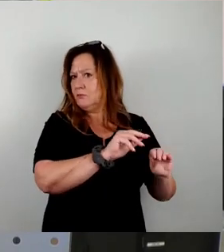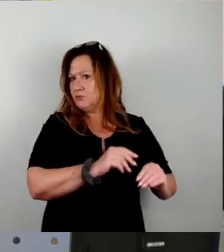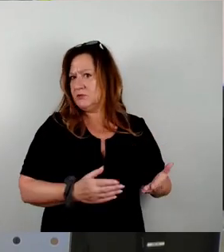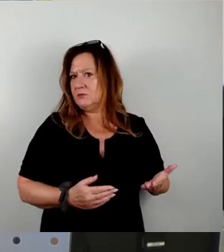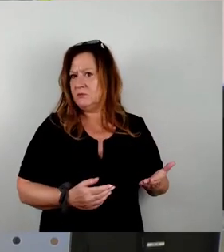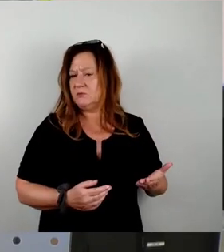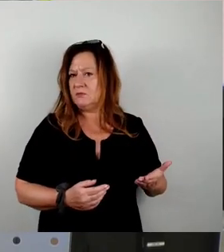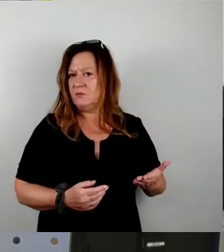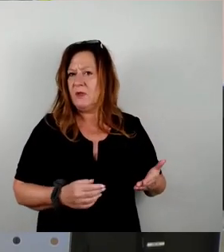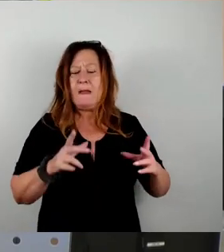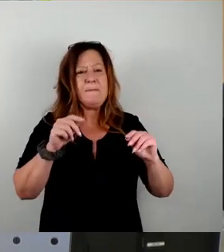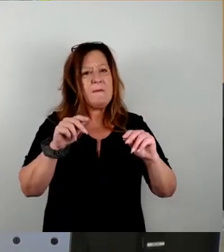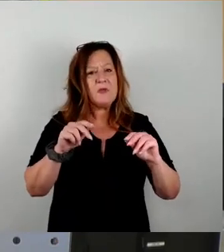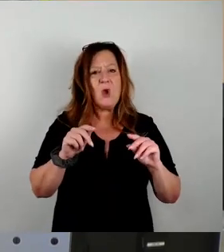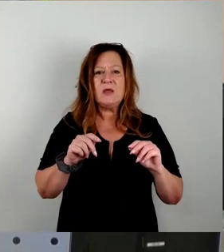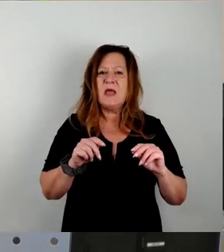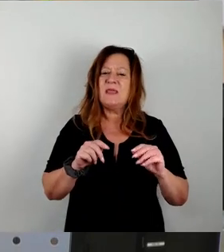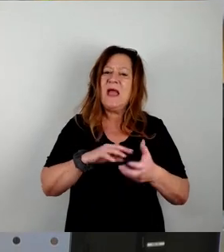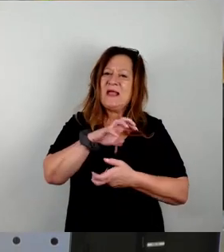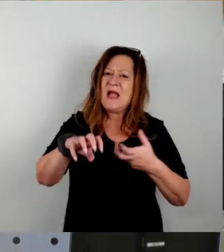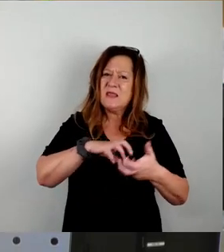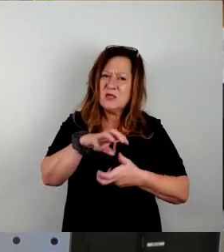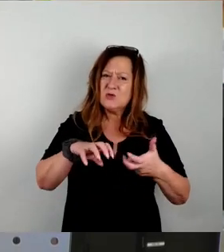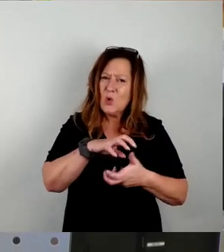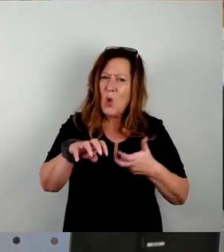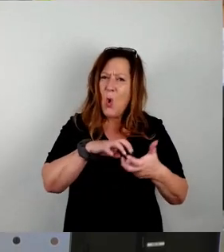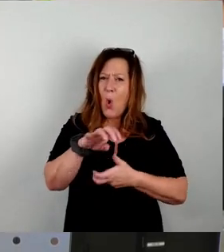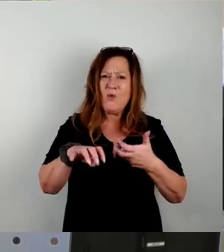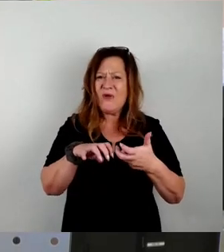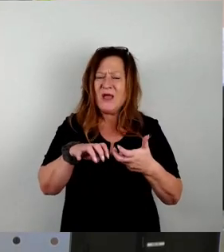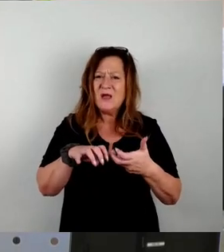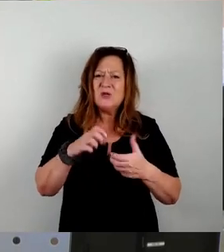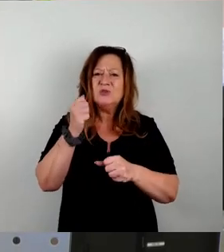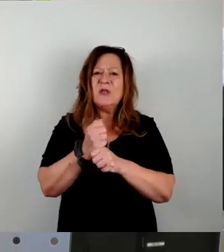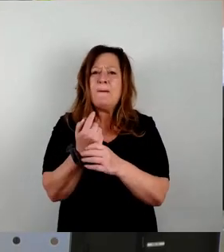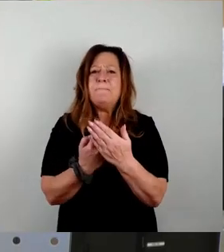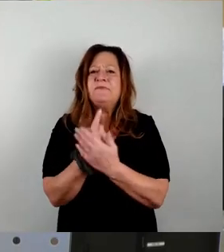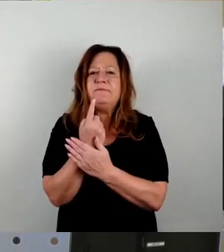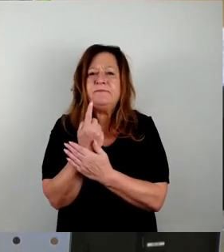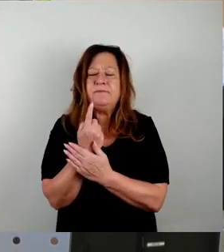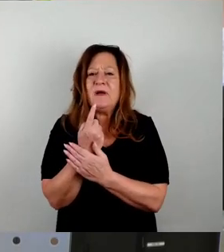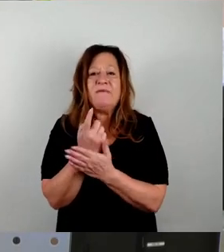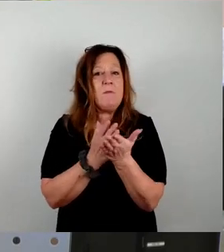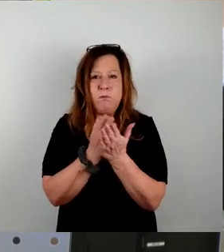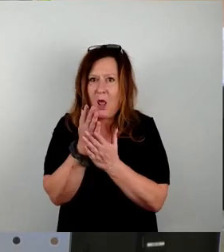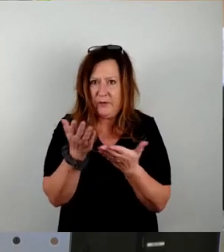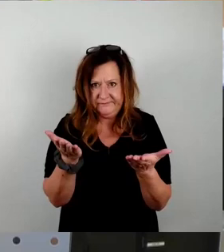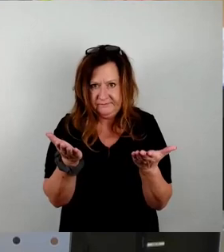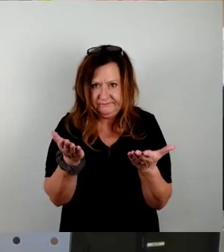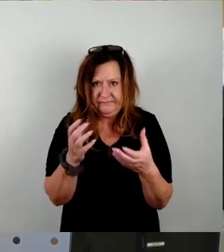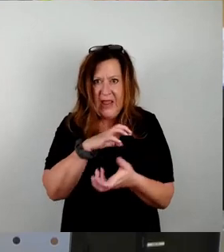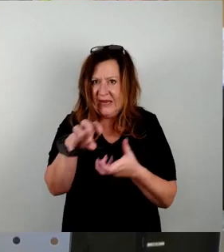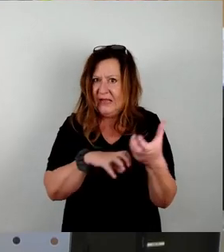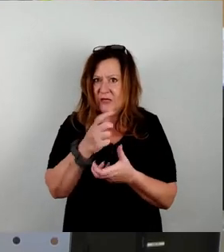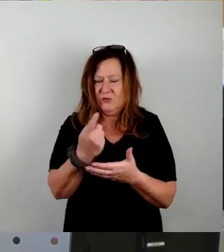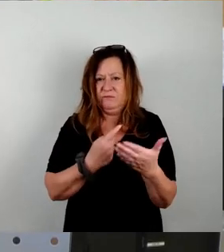Die Eigenheit von Katastrophen ist, dass sie etwas Unerwartetes unter Umständen tun, aus dem einen Fall, diesen einen, den x plus ersten Fall, für den man nicht